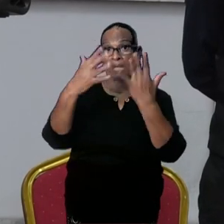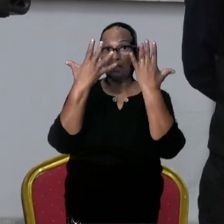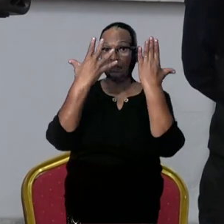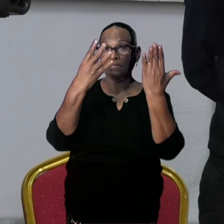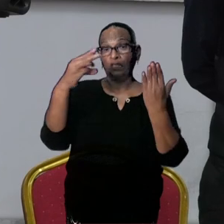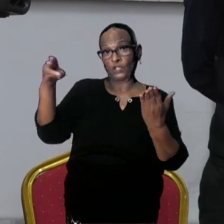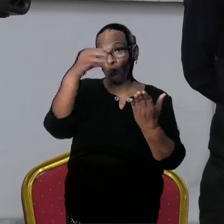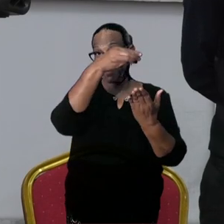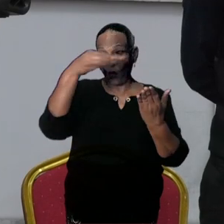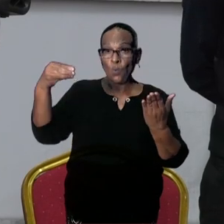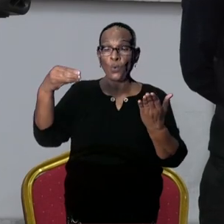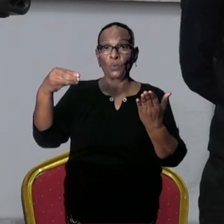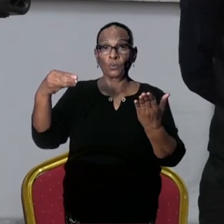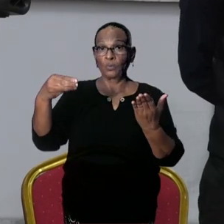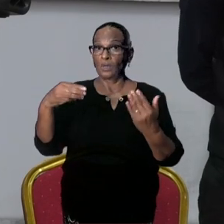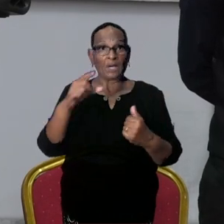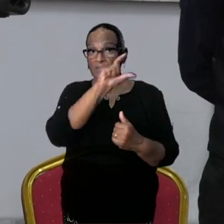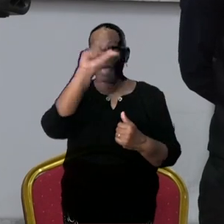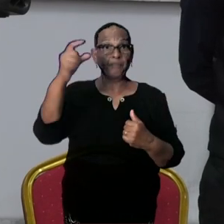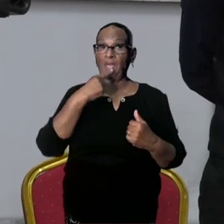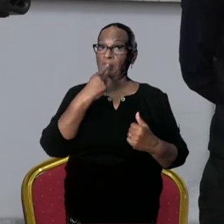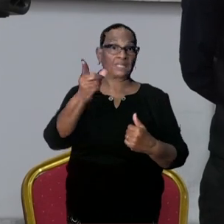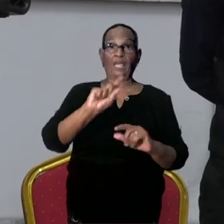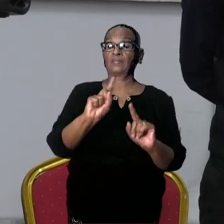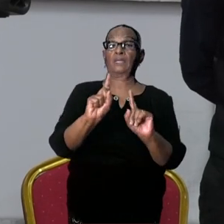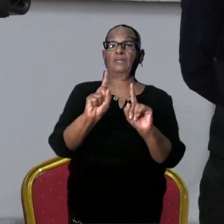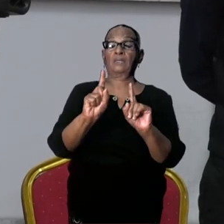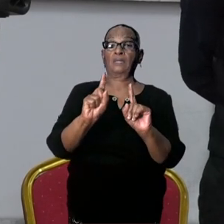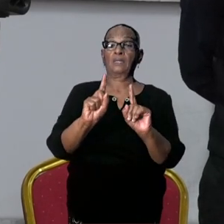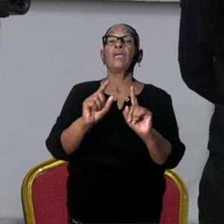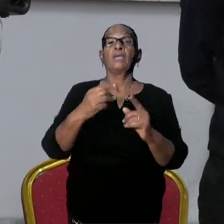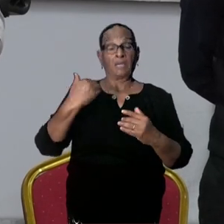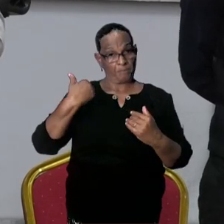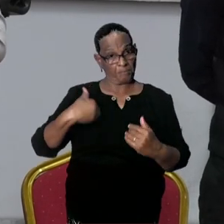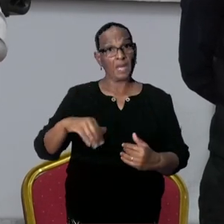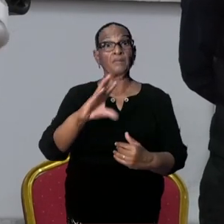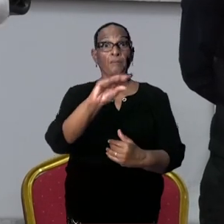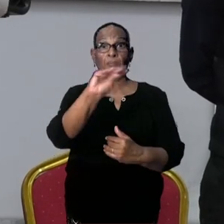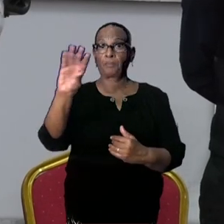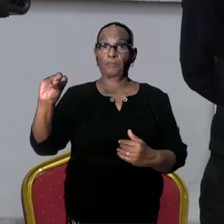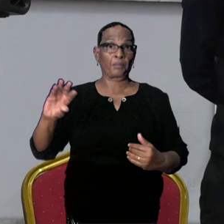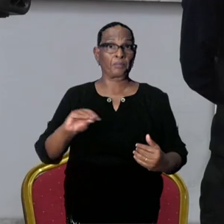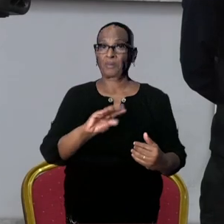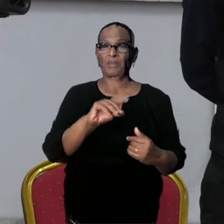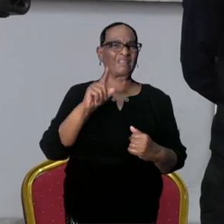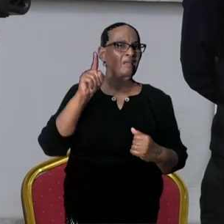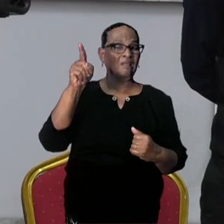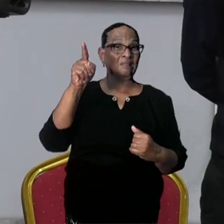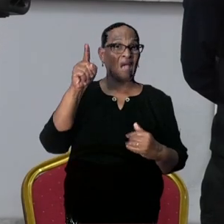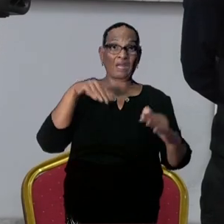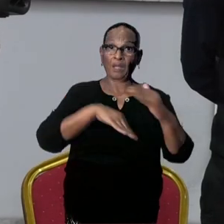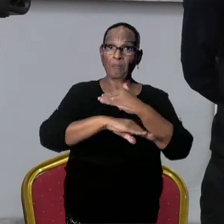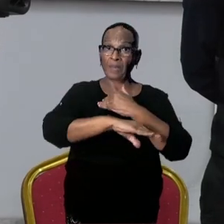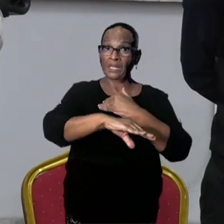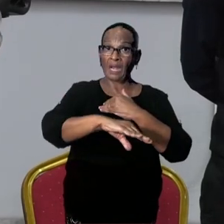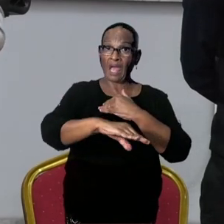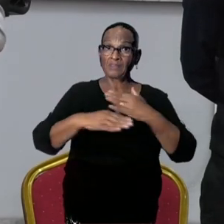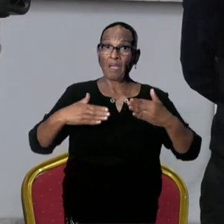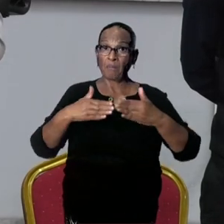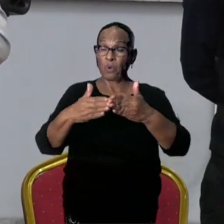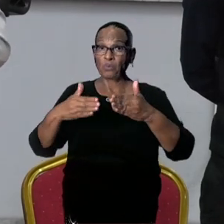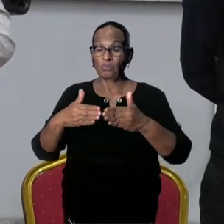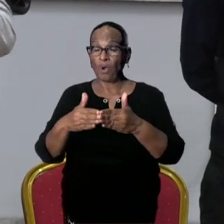geworden. Ik ga geen namen hier noemen. Ik heb met mensen gesproken. Het blijkt bijna alsof er een kartel daar gaande is. En